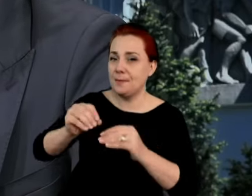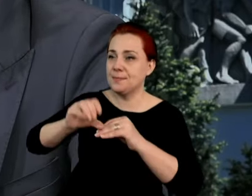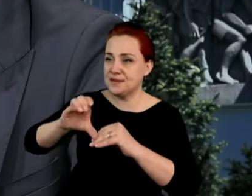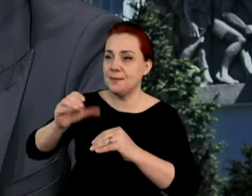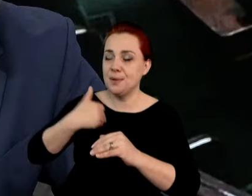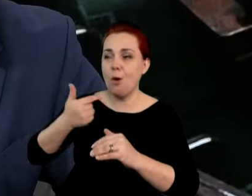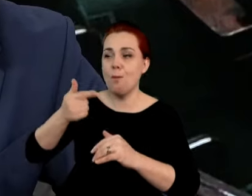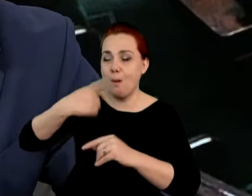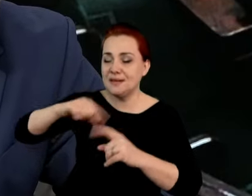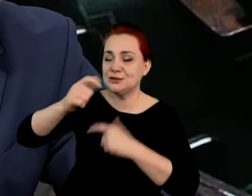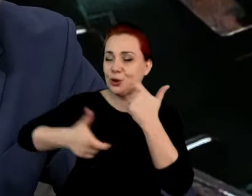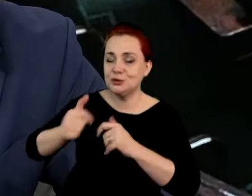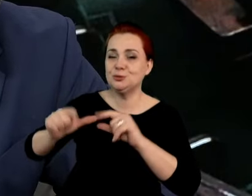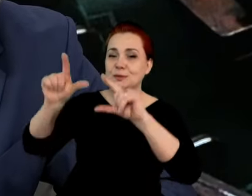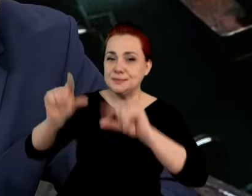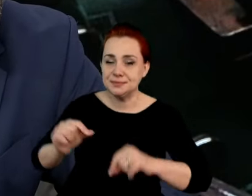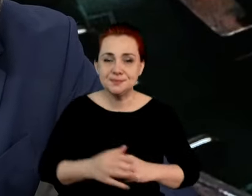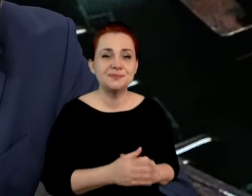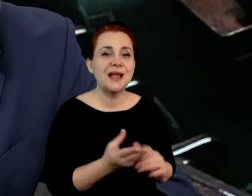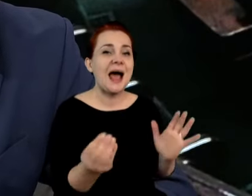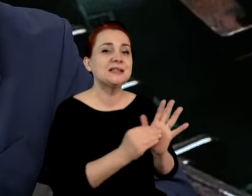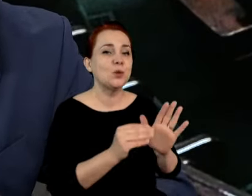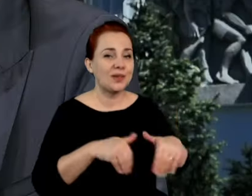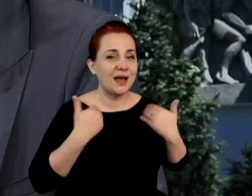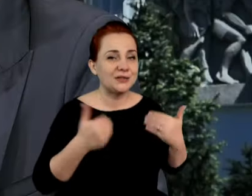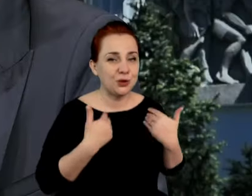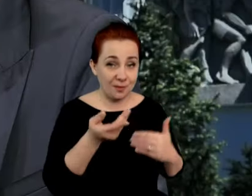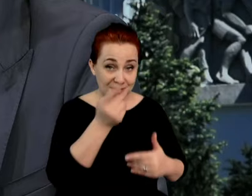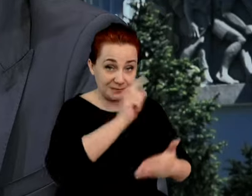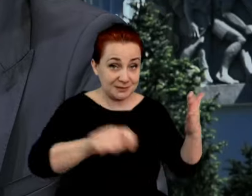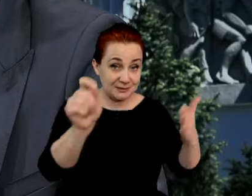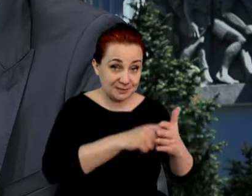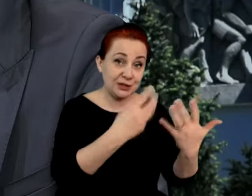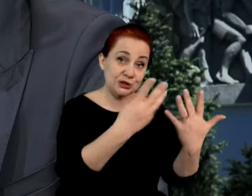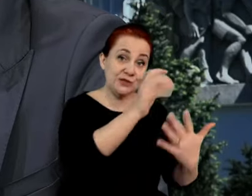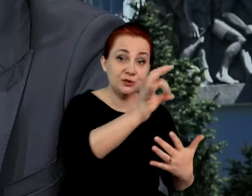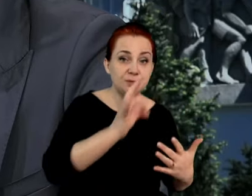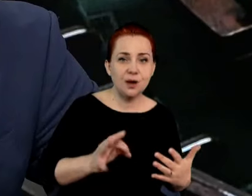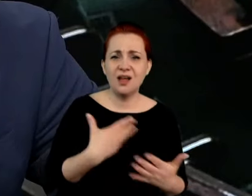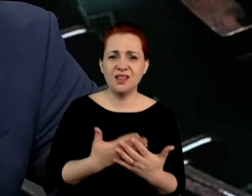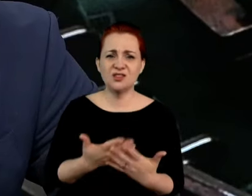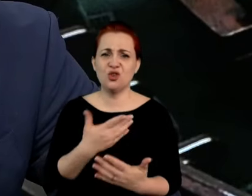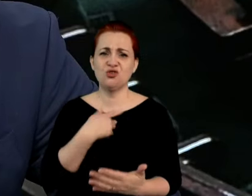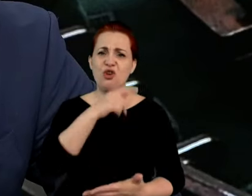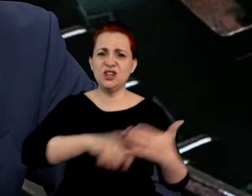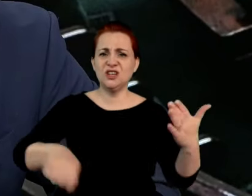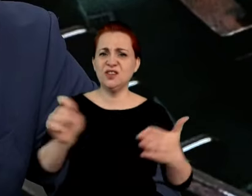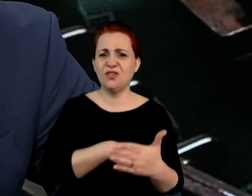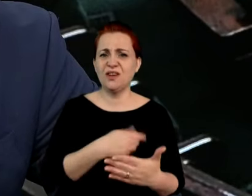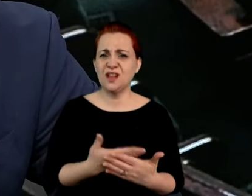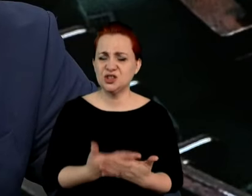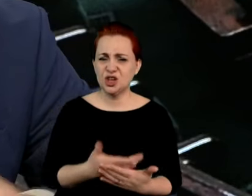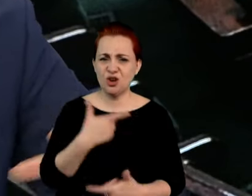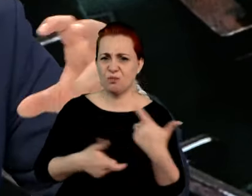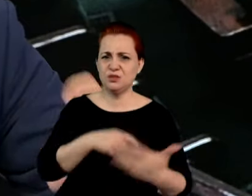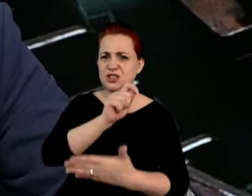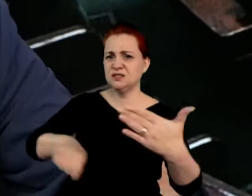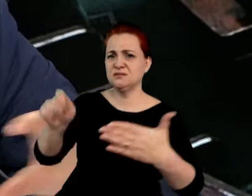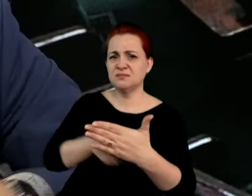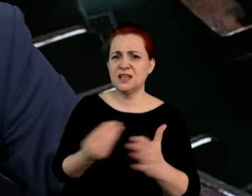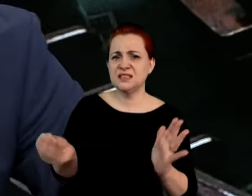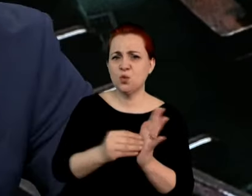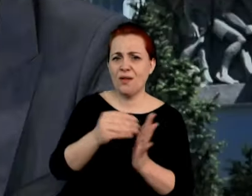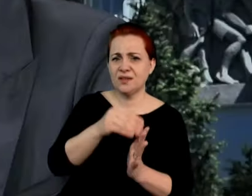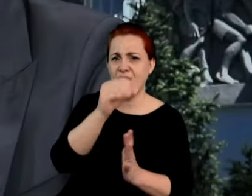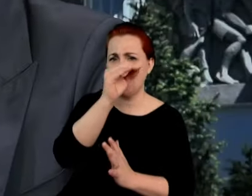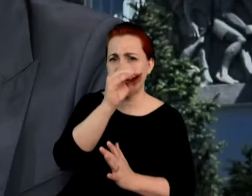dochodowego, to mogę o tym powiedzieć. Podatku dochodowego. zdrowotną zlikwidujecie 9%. Czemu mamy likwidać składkę zdrowotną, panie redaktorze? Czemu mamy likwidać składkę zdrowotną? Pan ktoś z chwilą